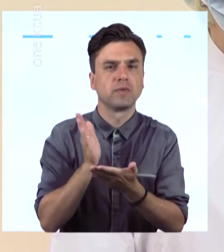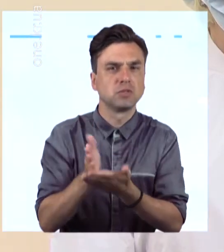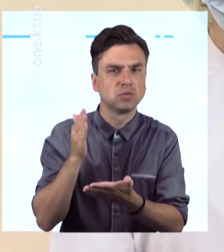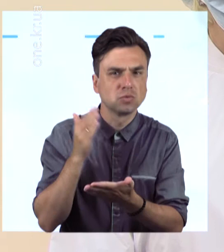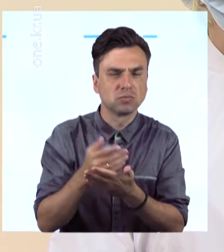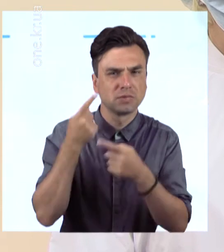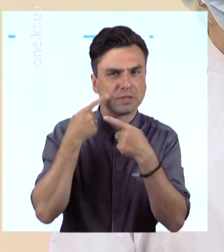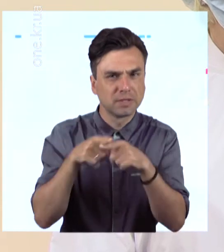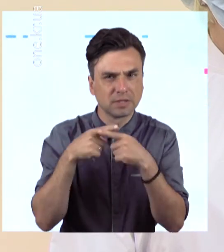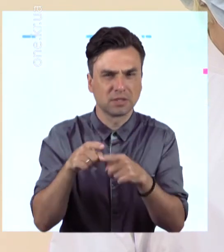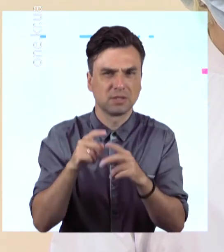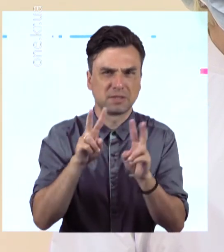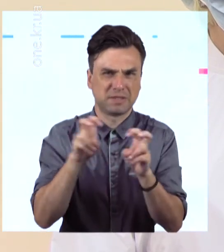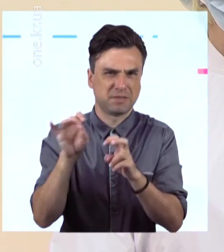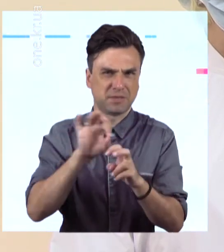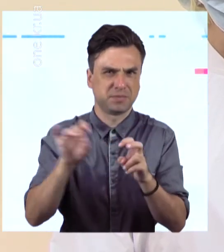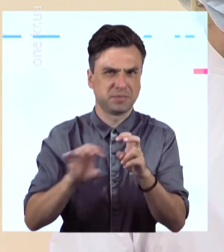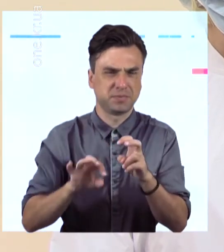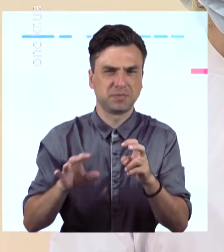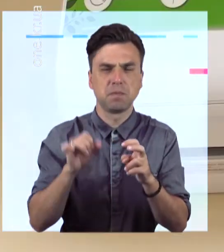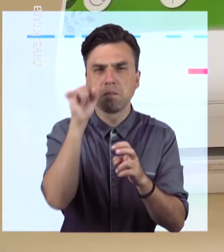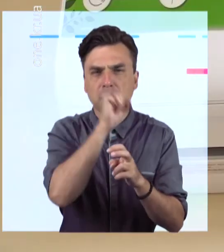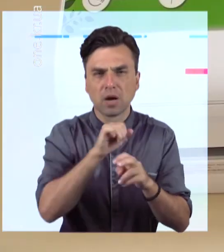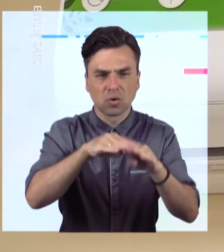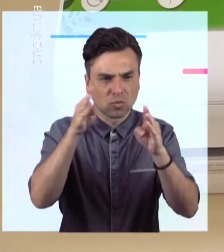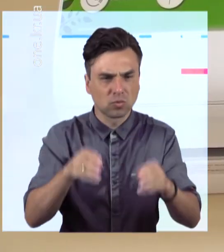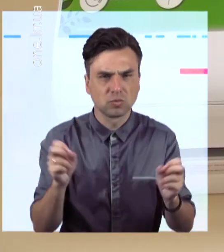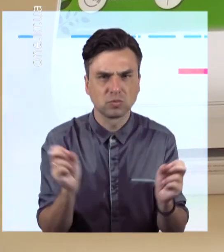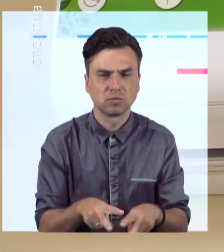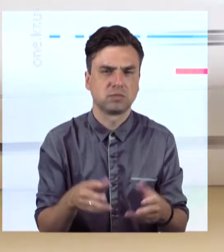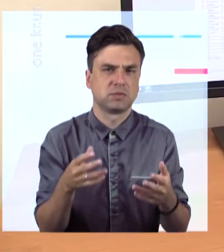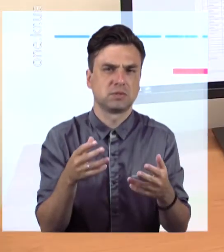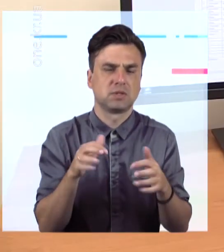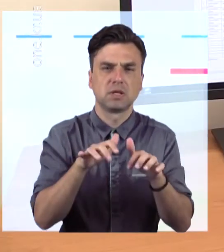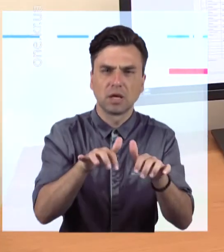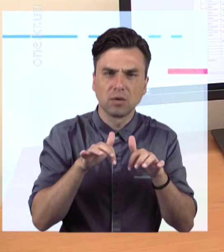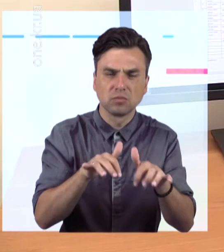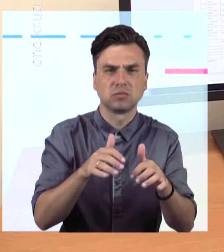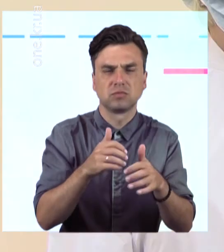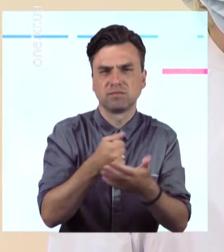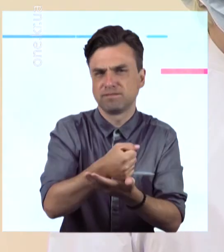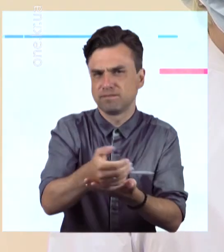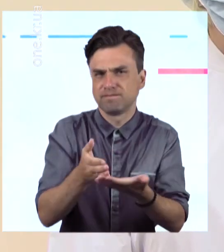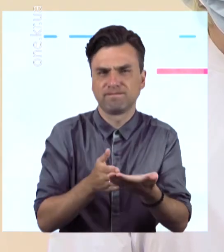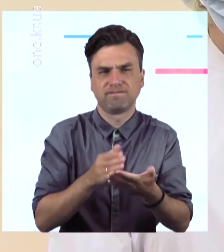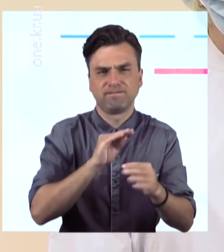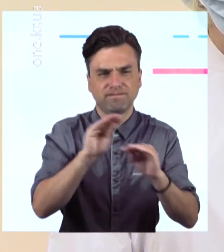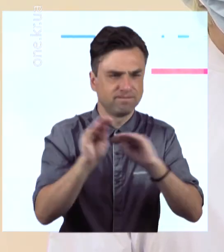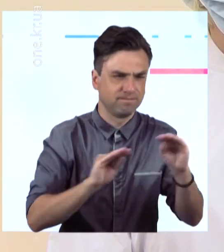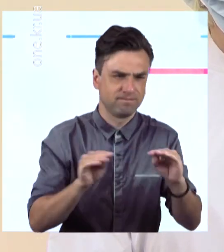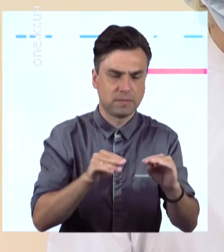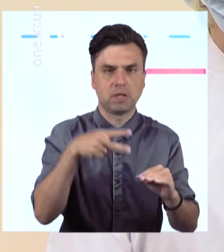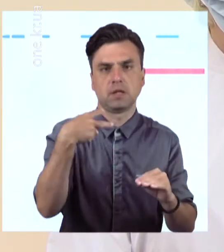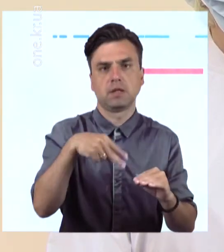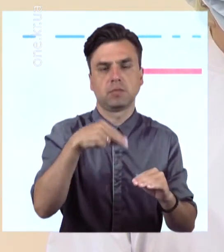екстрактор, морозильні камери, автоклав, кондиціонери, комп'ютери. Все, що потрібно для